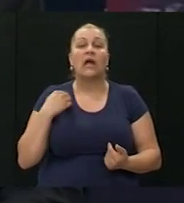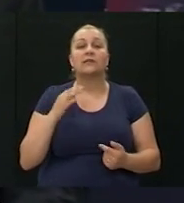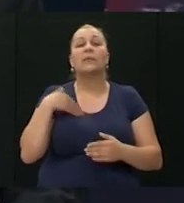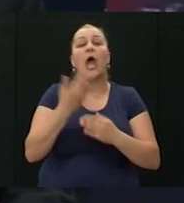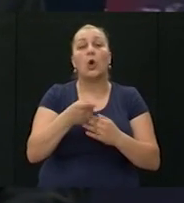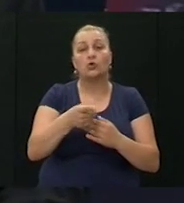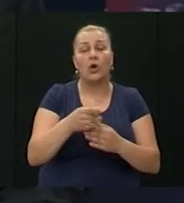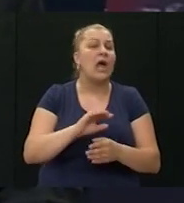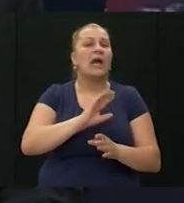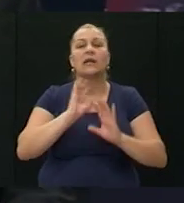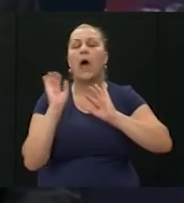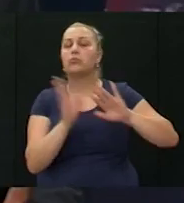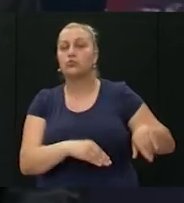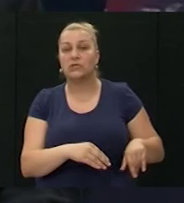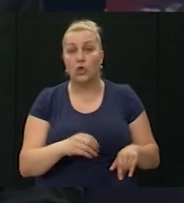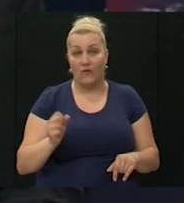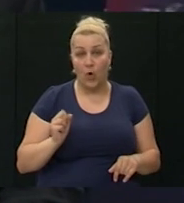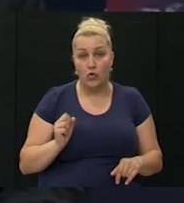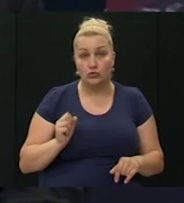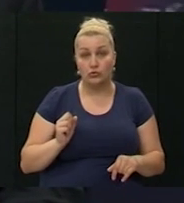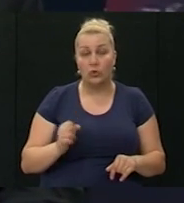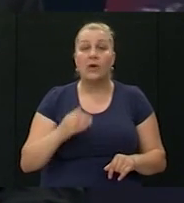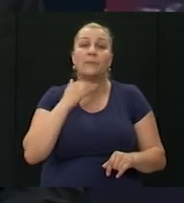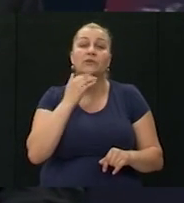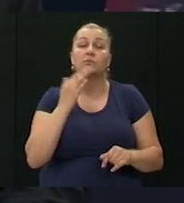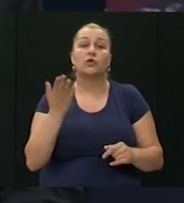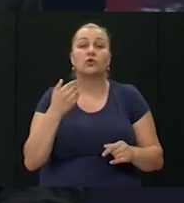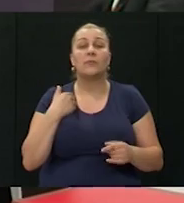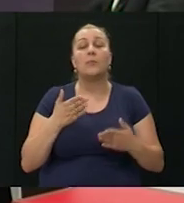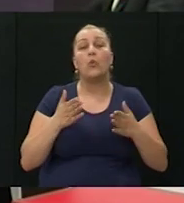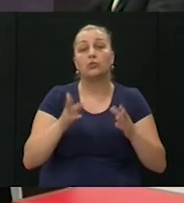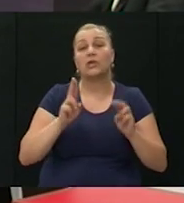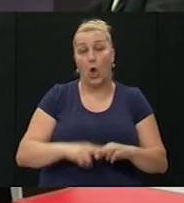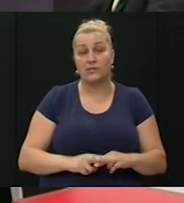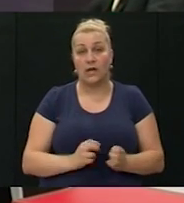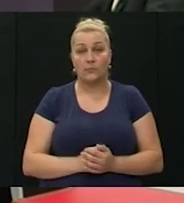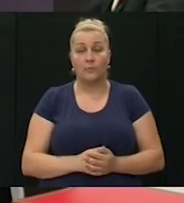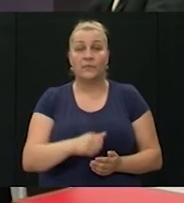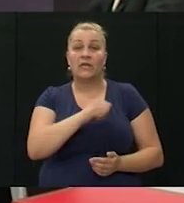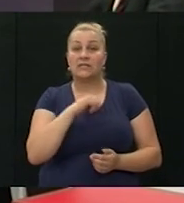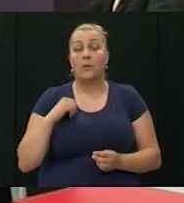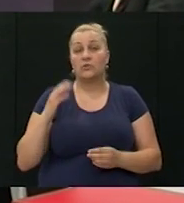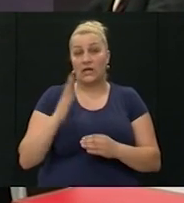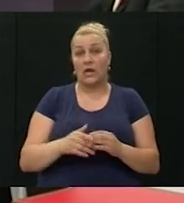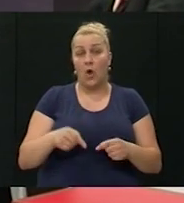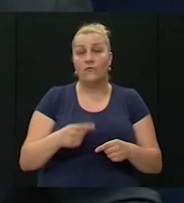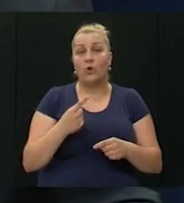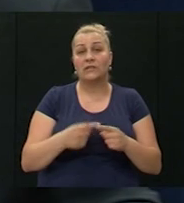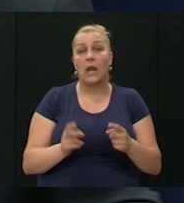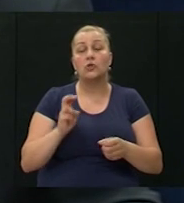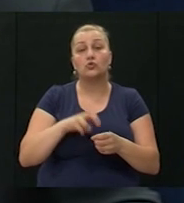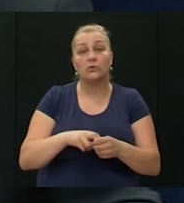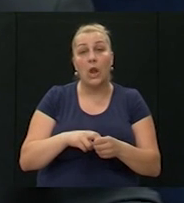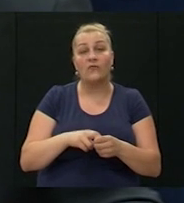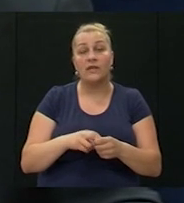nakon toga napustio vojsku, unatoč s mjednicama da se ostane. Evo, samo ćemo za kraj još o ovom dijelu vašeg sudovalnjena